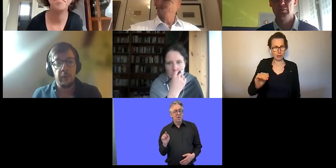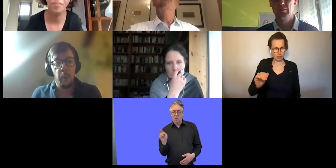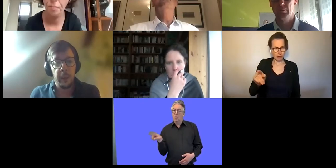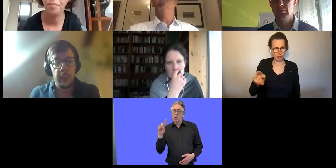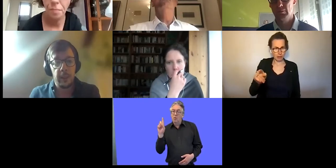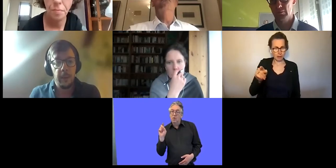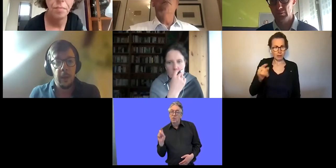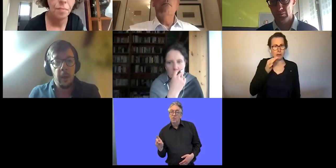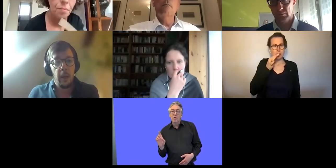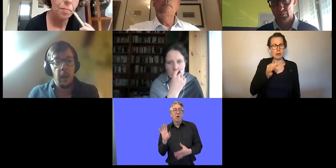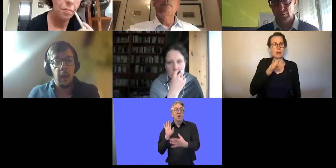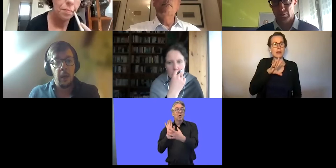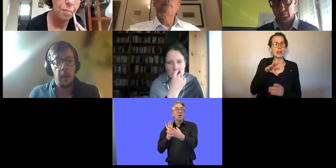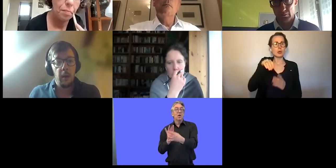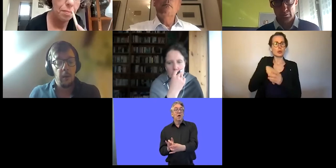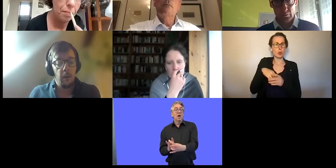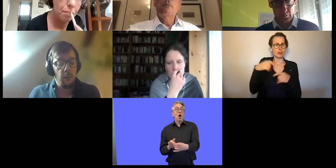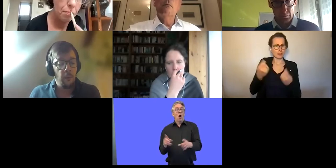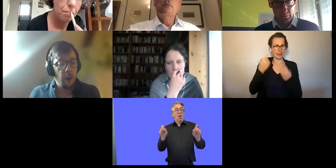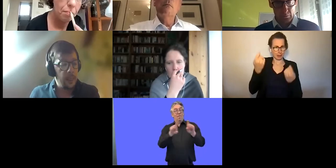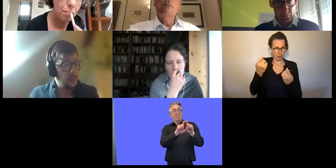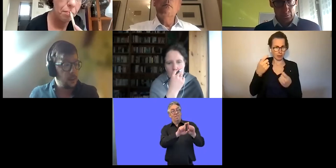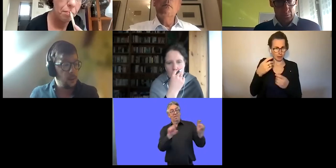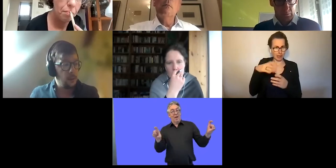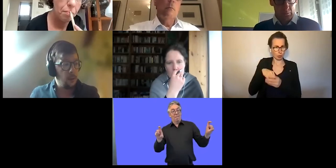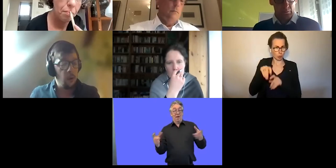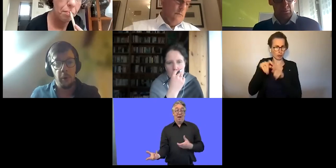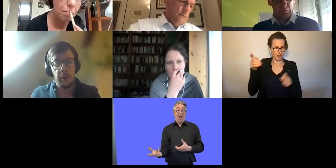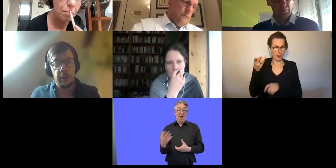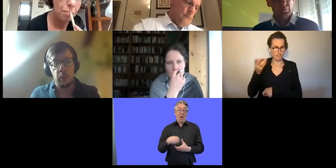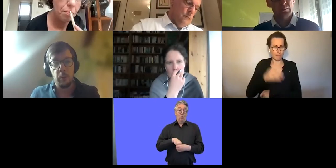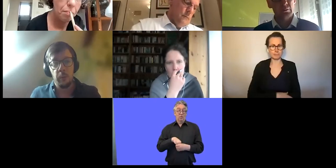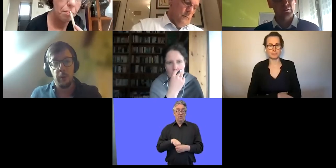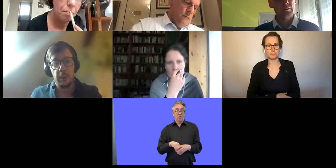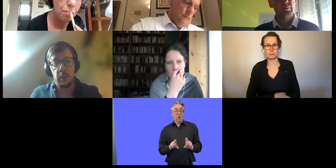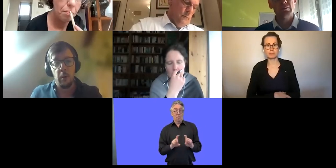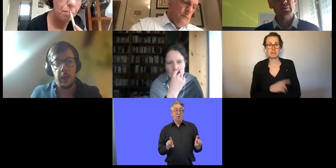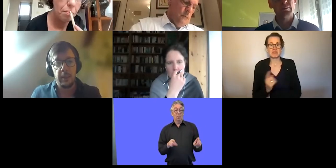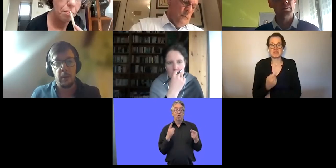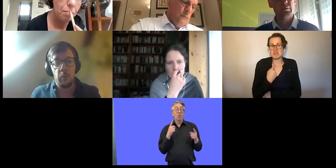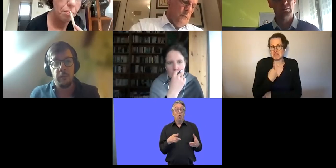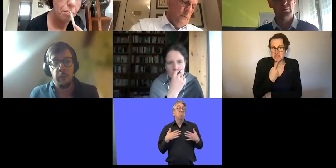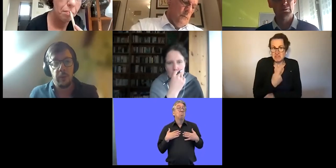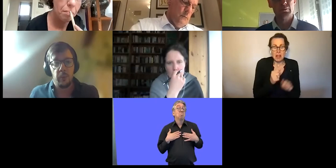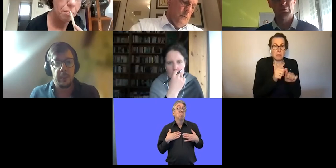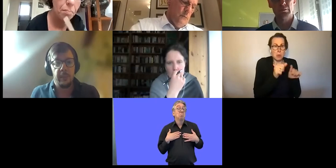zu inklusiven Unternehmen. Und für uns ist es so, dass alle Modelle eigentlich gute Modelle